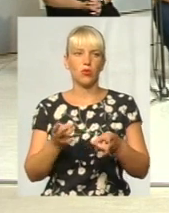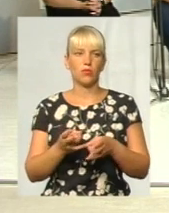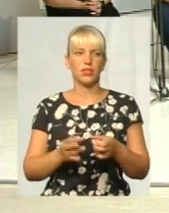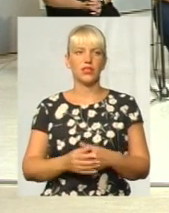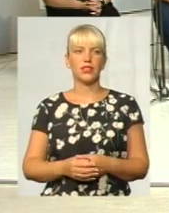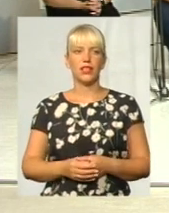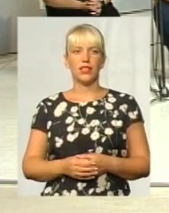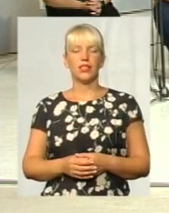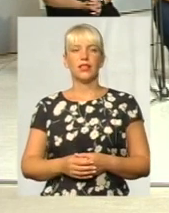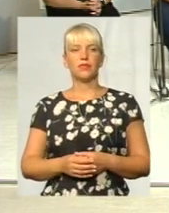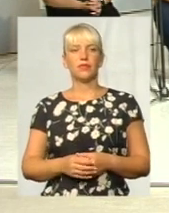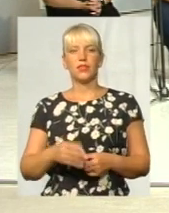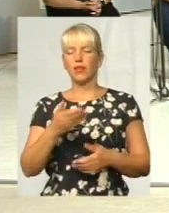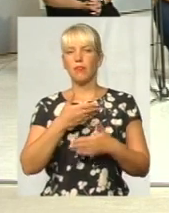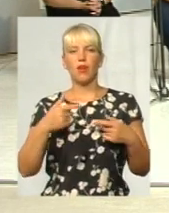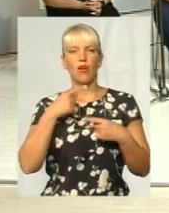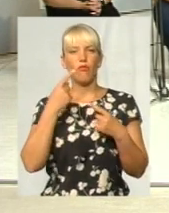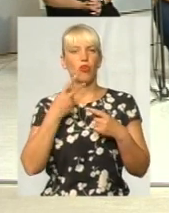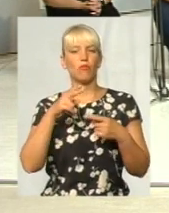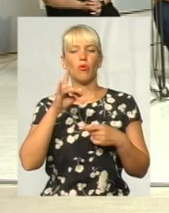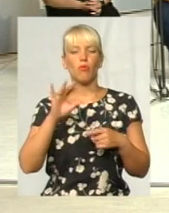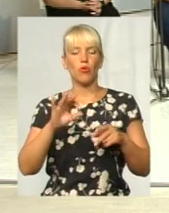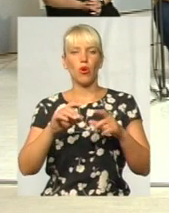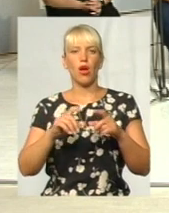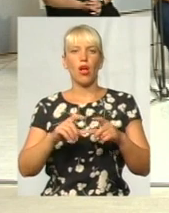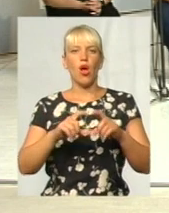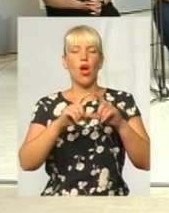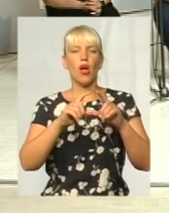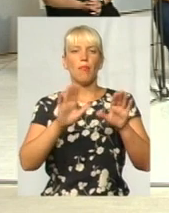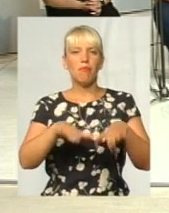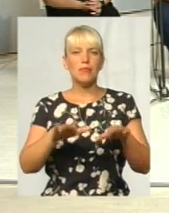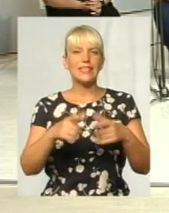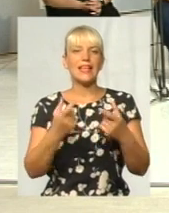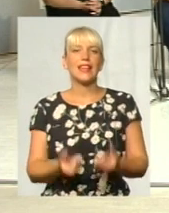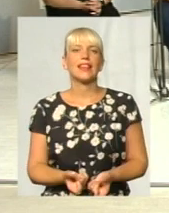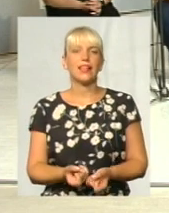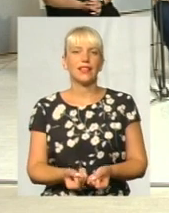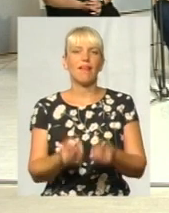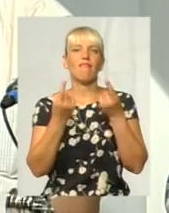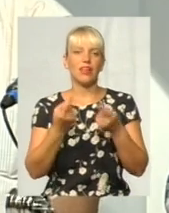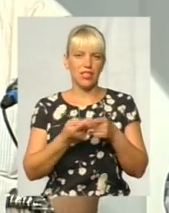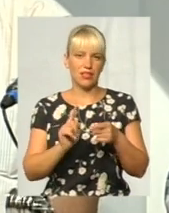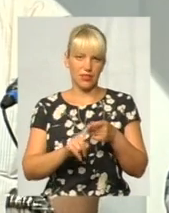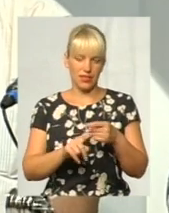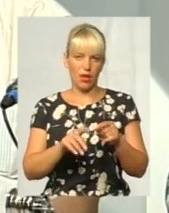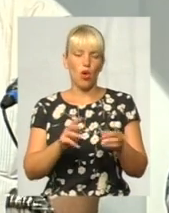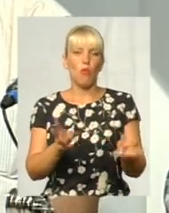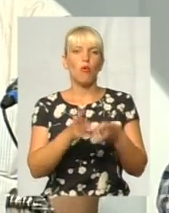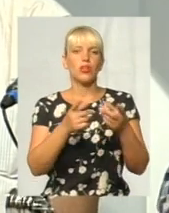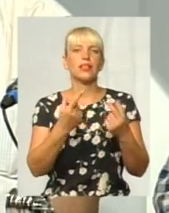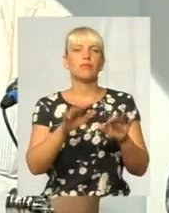сигналізації? Ми говоримо про об'єкт, де виникла пожежа. Тобто перший об'єкт. Це перший об'єкт. Скажемо так, я думаю, що сьогодні ми маємо розглядати